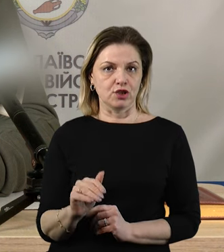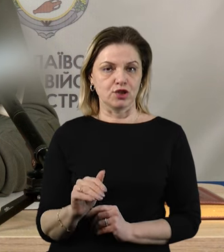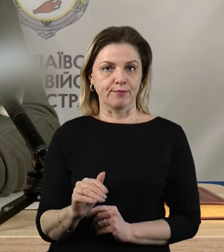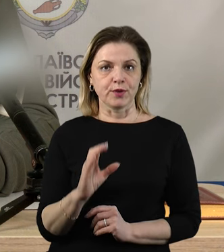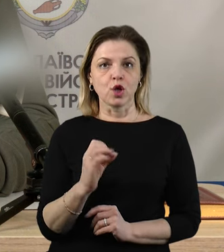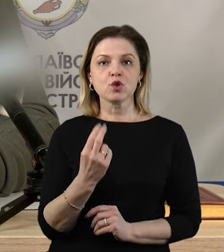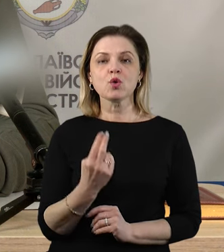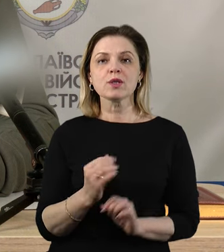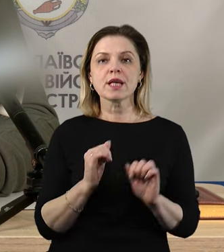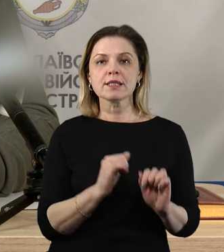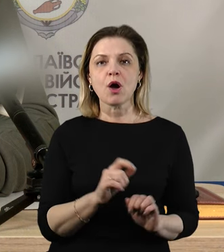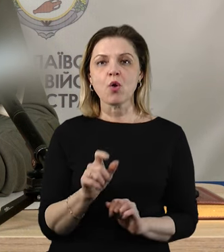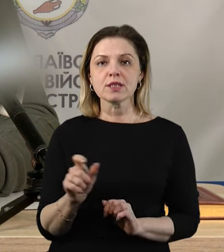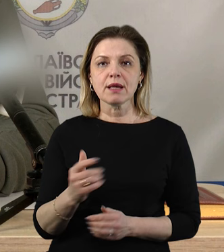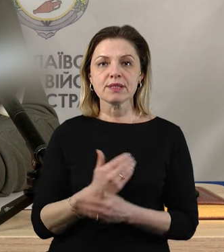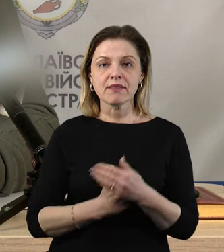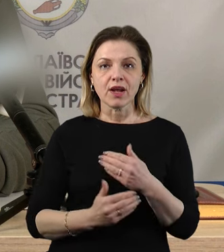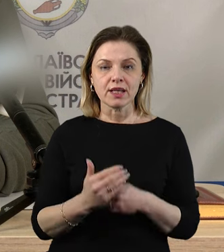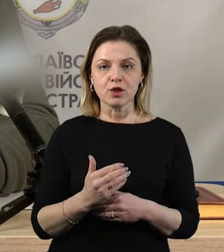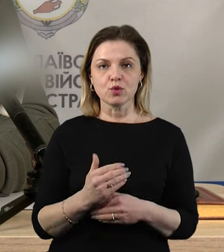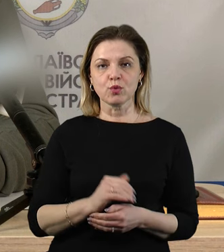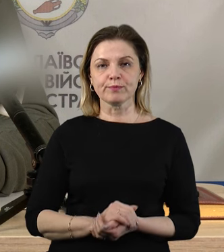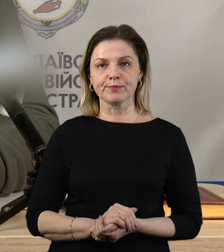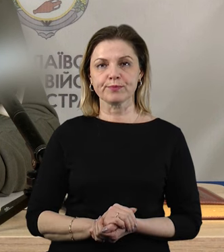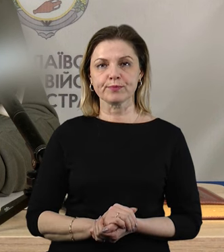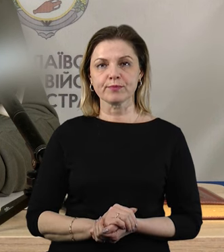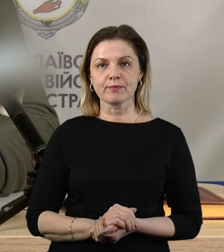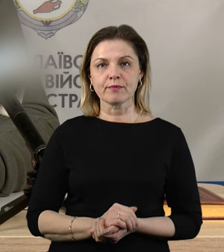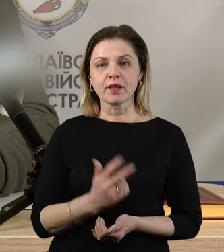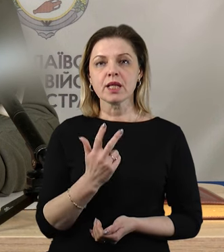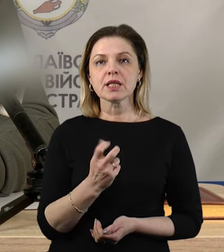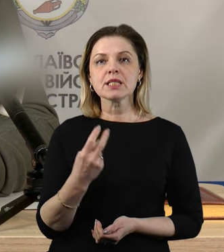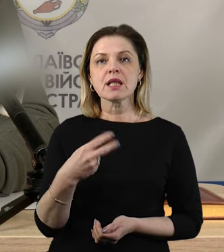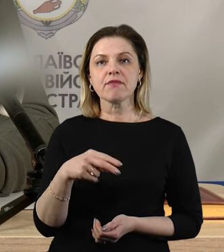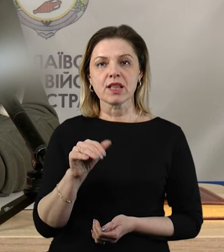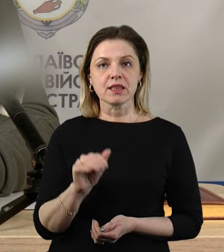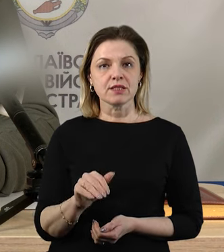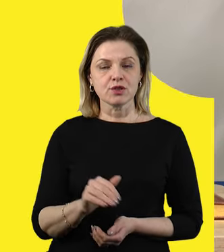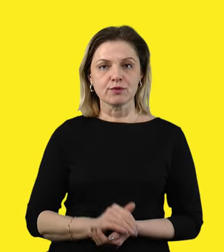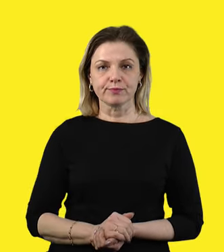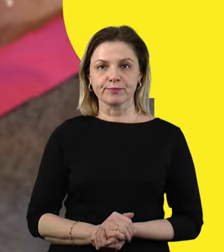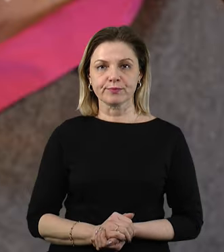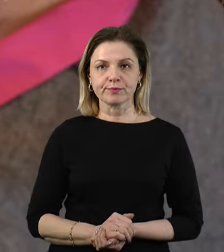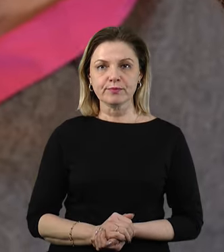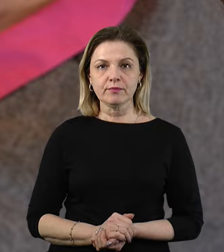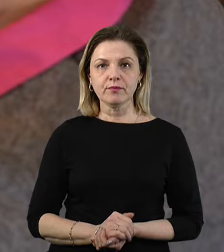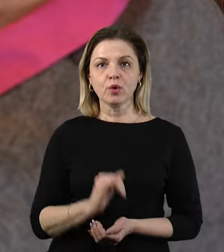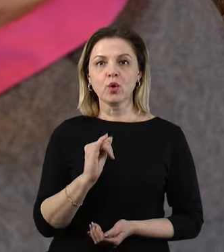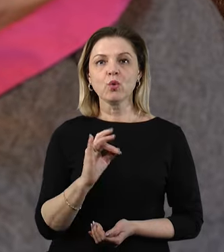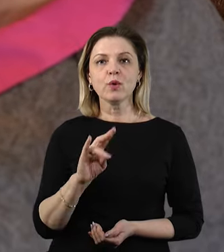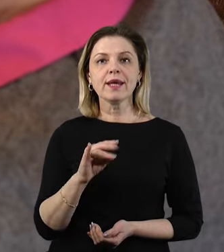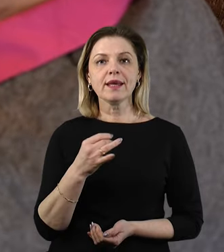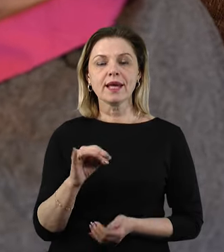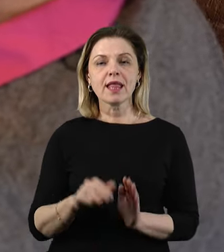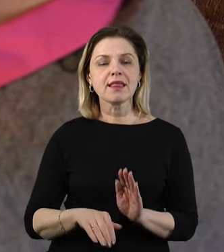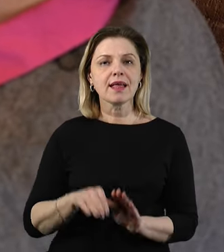На соціальний захист осіб з інвалідністю 320 тисяч. Юрій